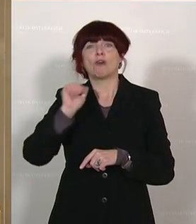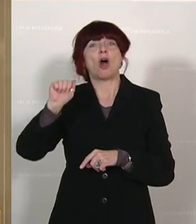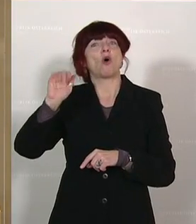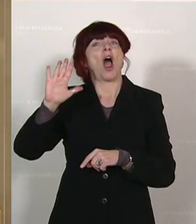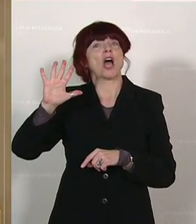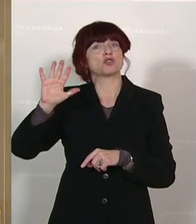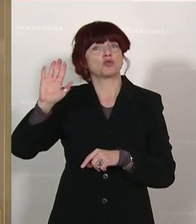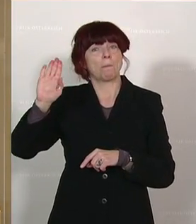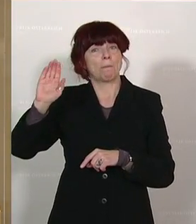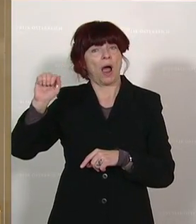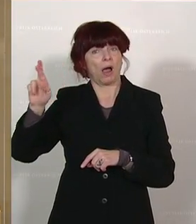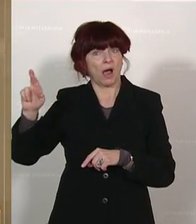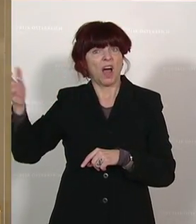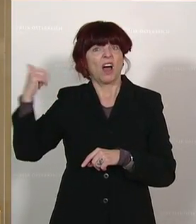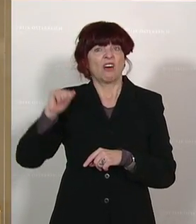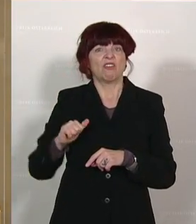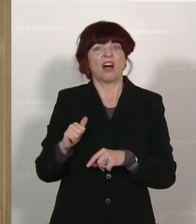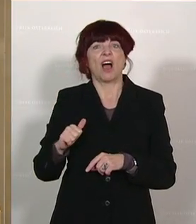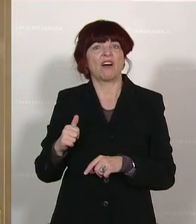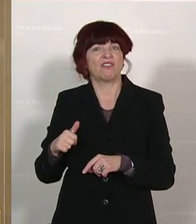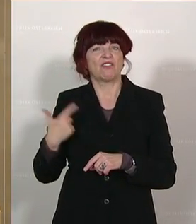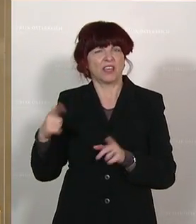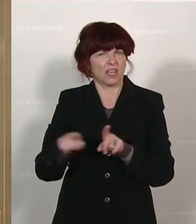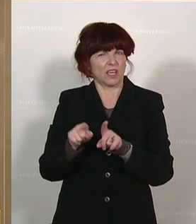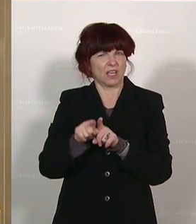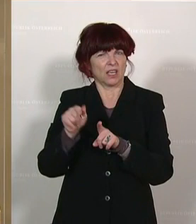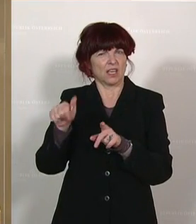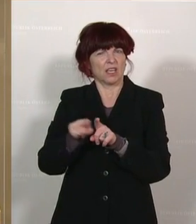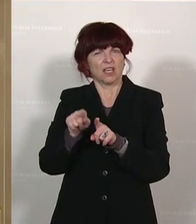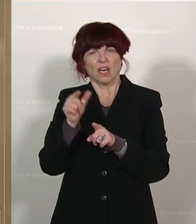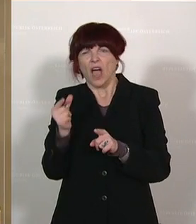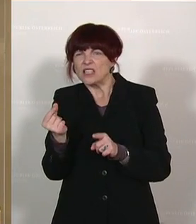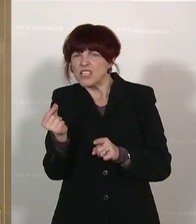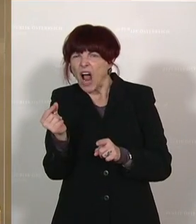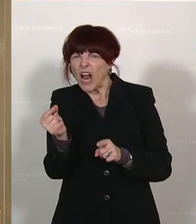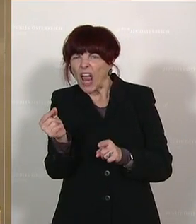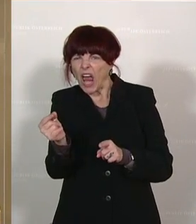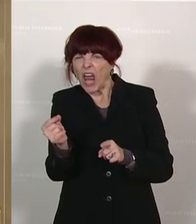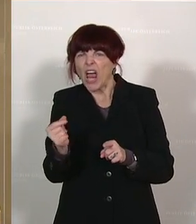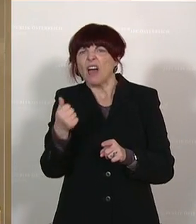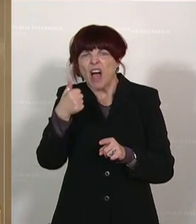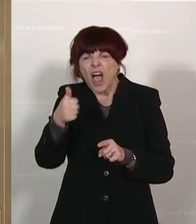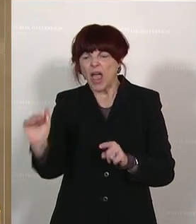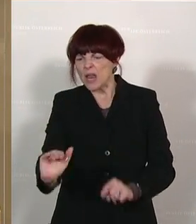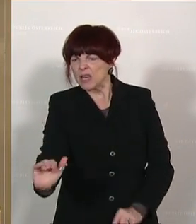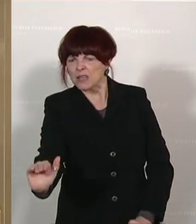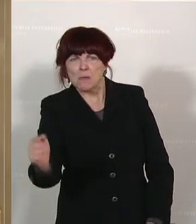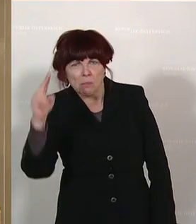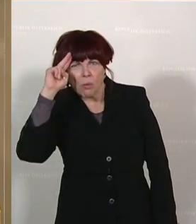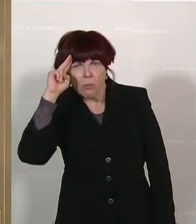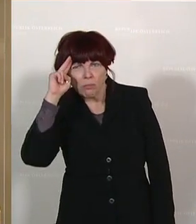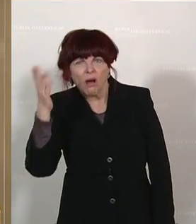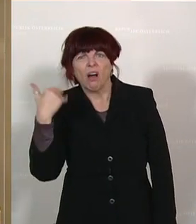einen kleinen Buben mit 100 Euro beteilt. Das ist das Einzige, was offensichtlich